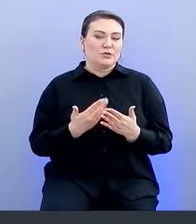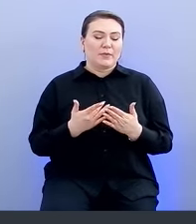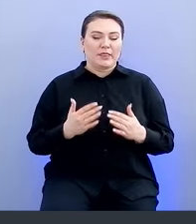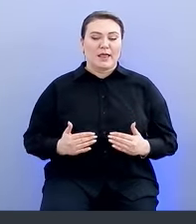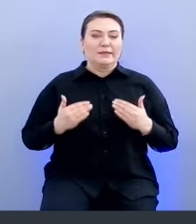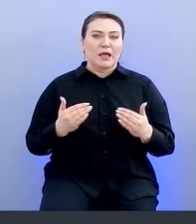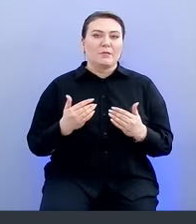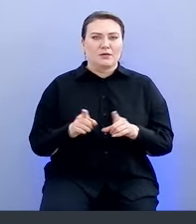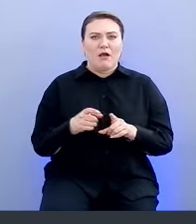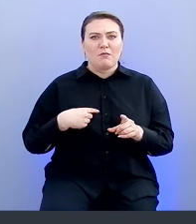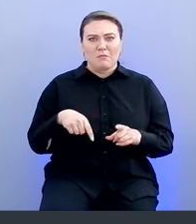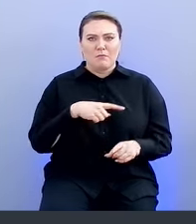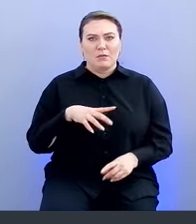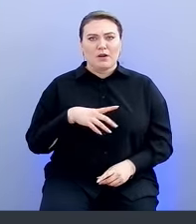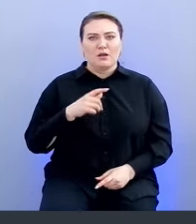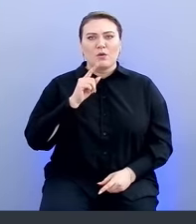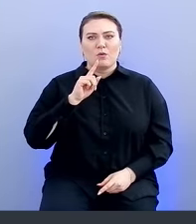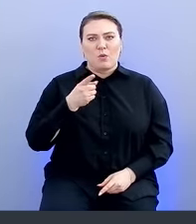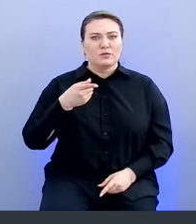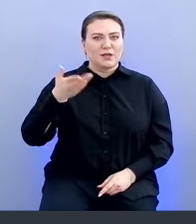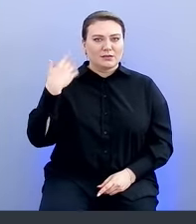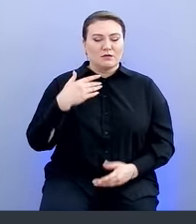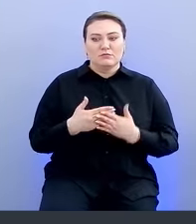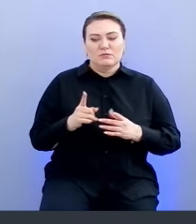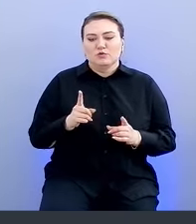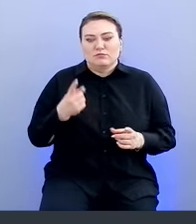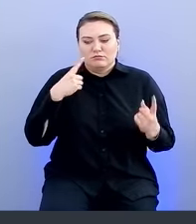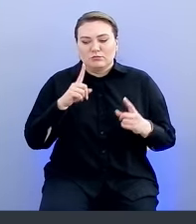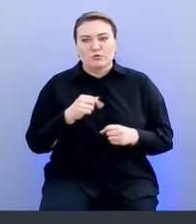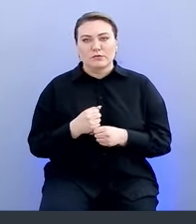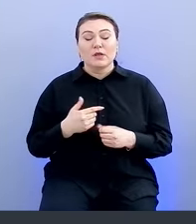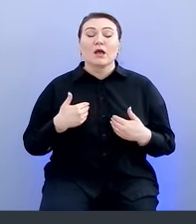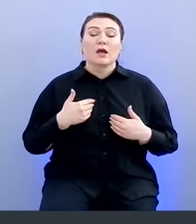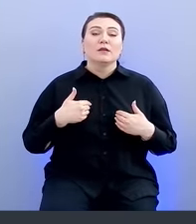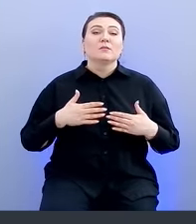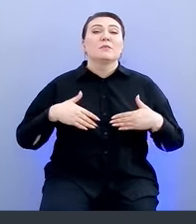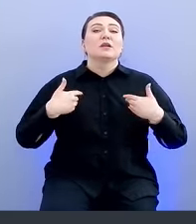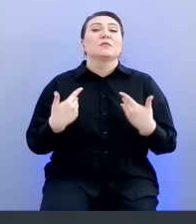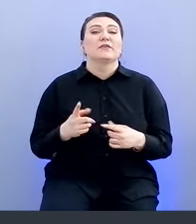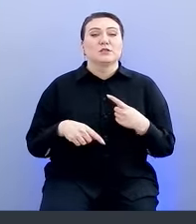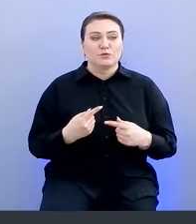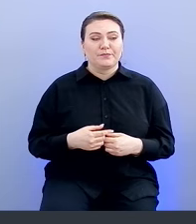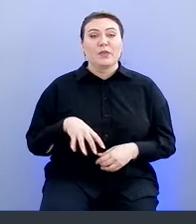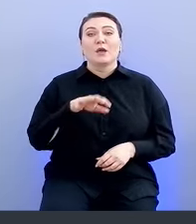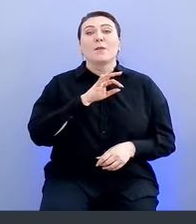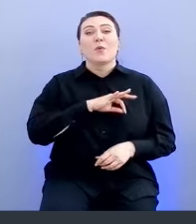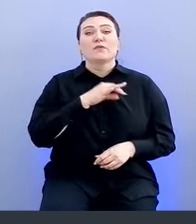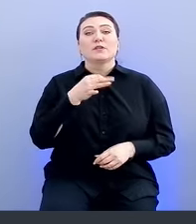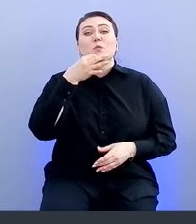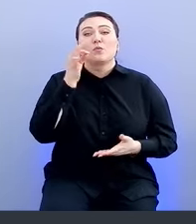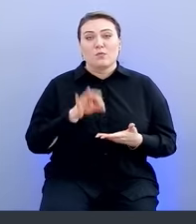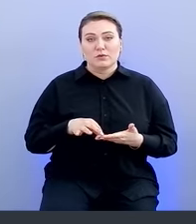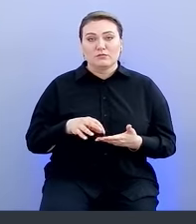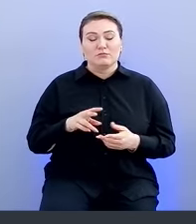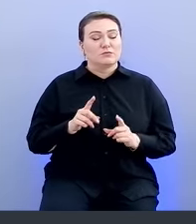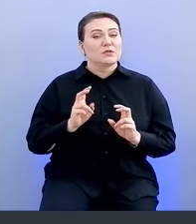как мы были год назад, нам нужно что-то сделать. Хотел бы порекомендовать следующее. Первое – это пользовательский опыт. На самом деле,